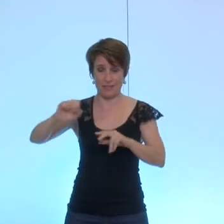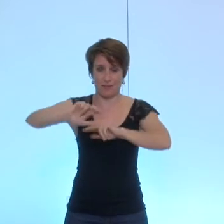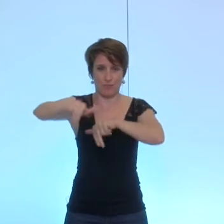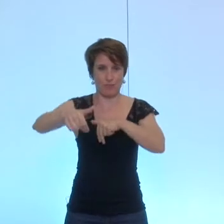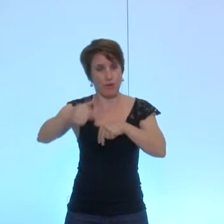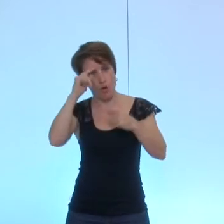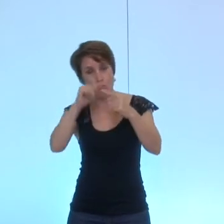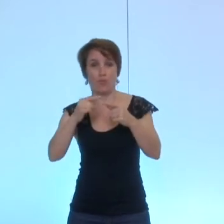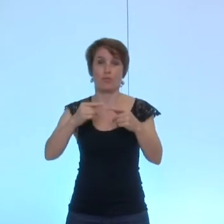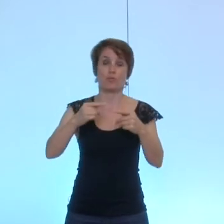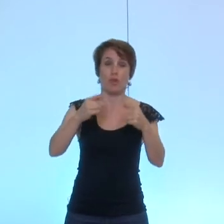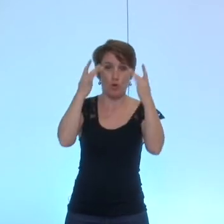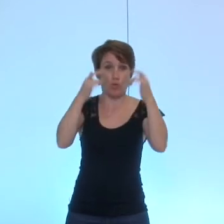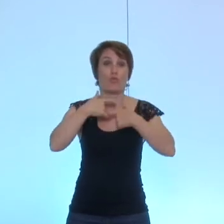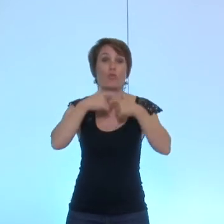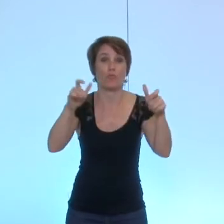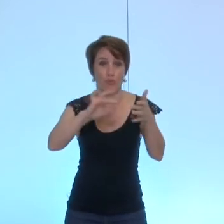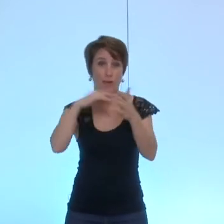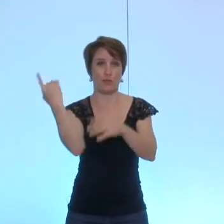la culture à tous petite intervention